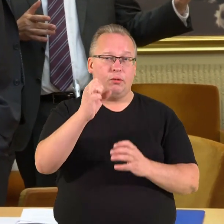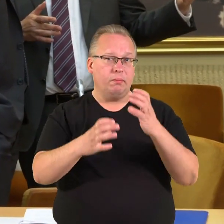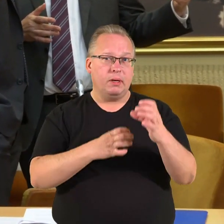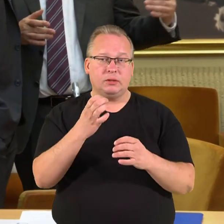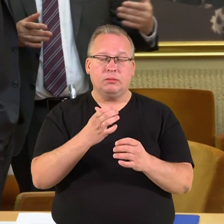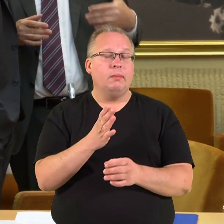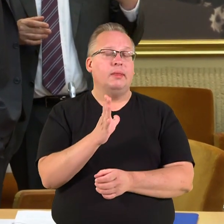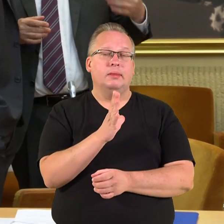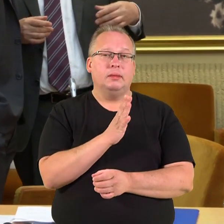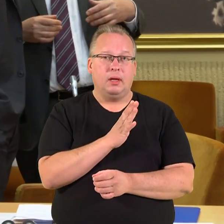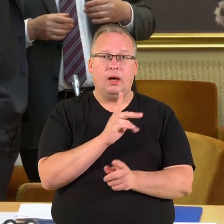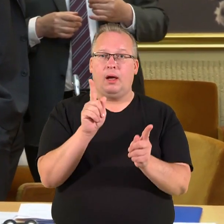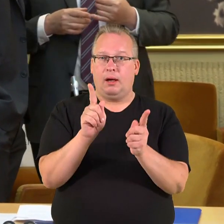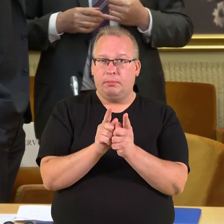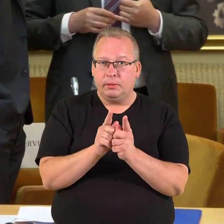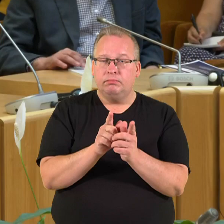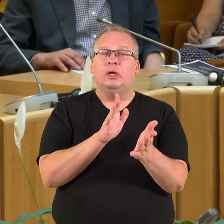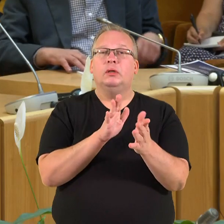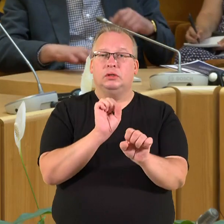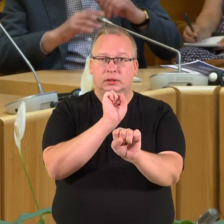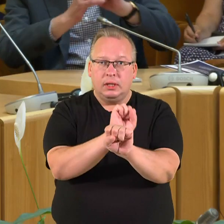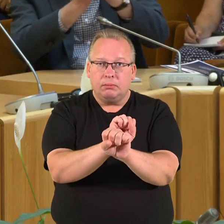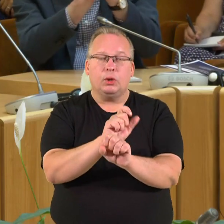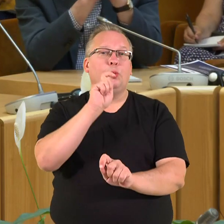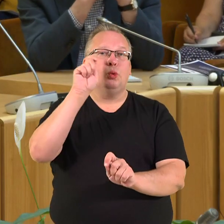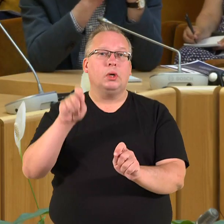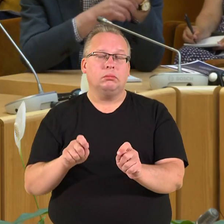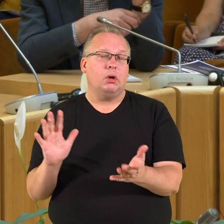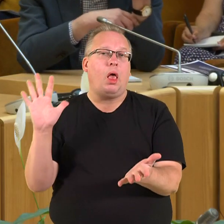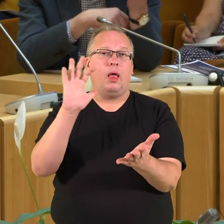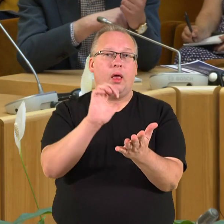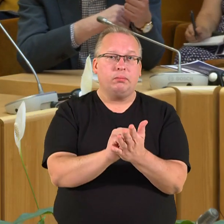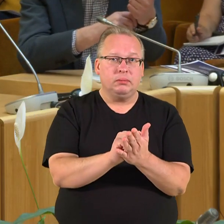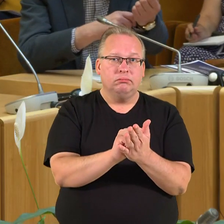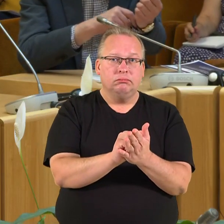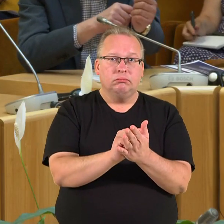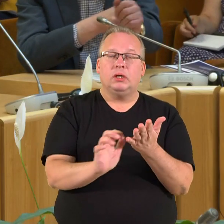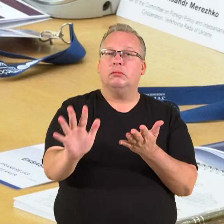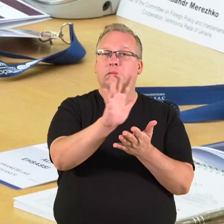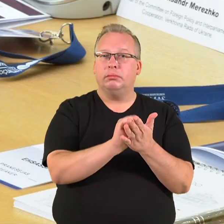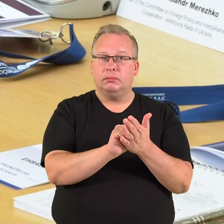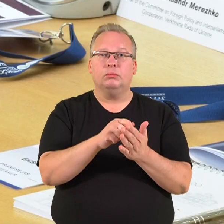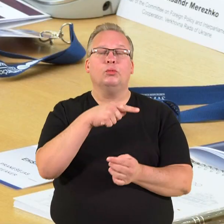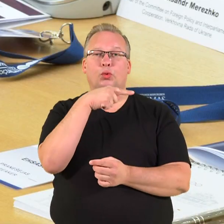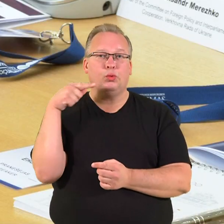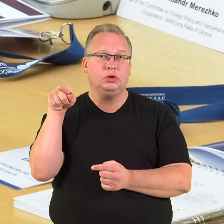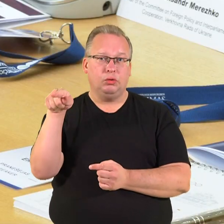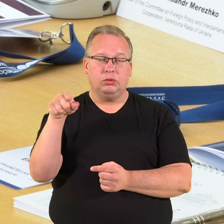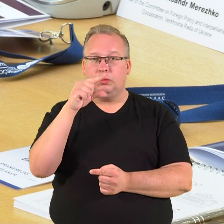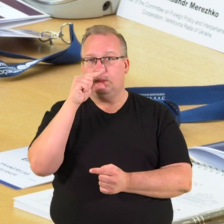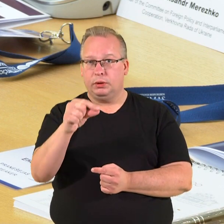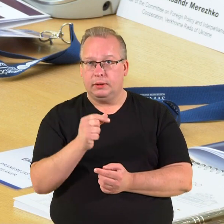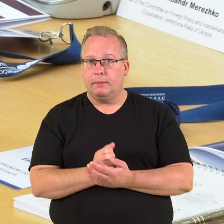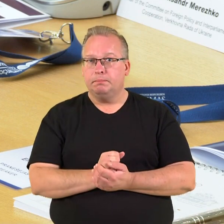neturėtų gailėti jėgų ir išteklių, stabdant Ukrainą už puolusią ir šali greunančią Putino Rusiją. Jeigu,